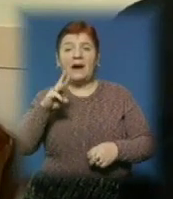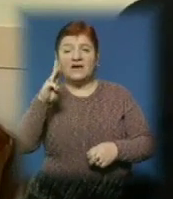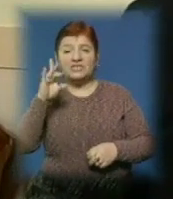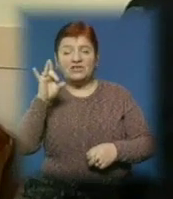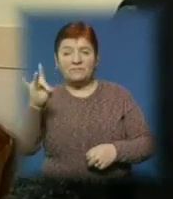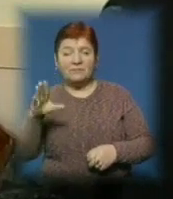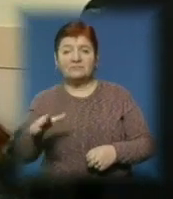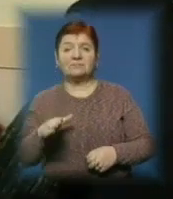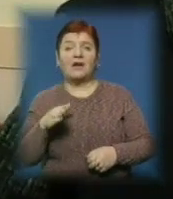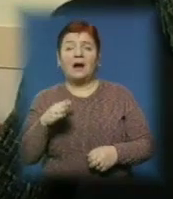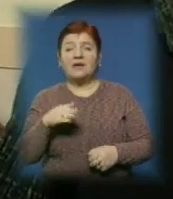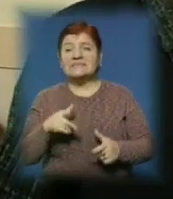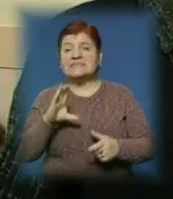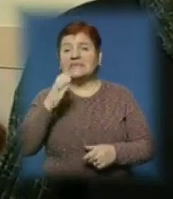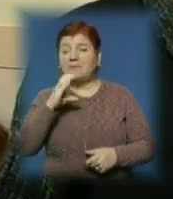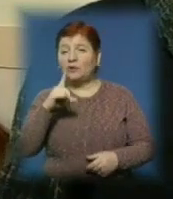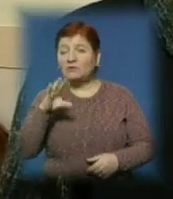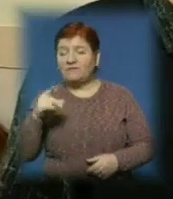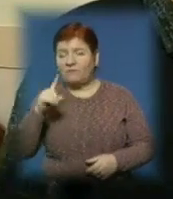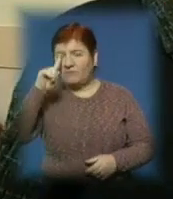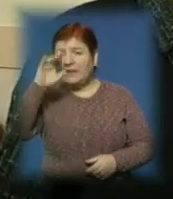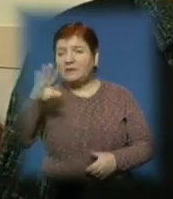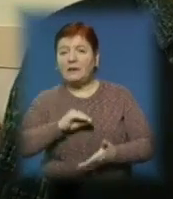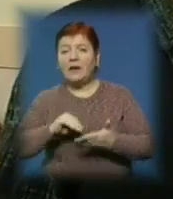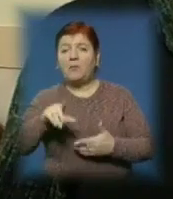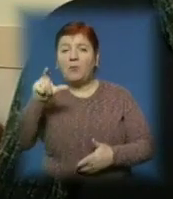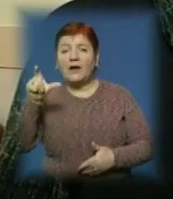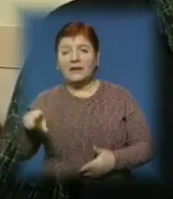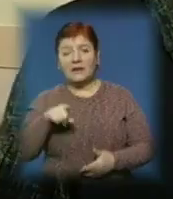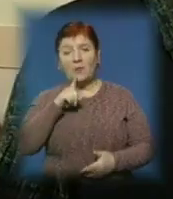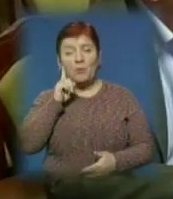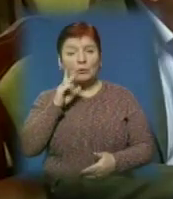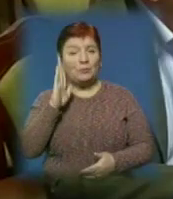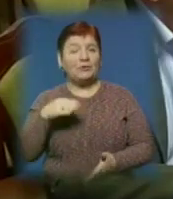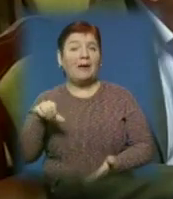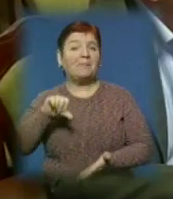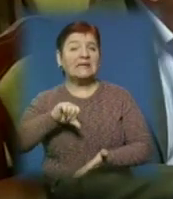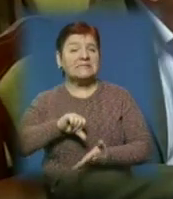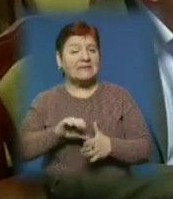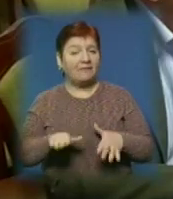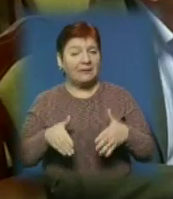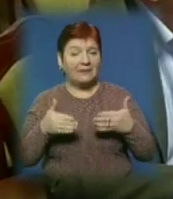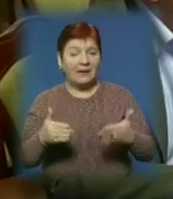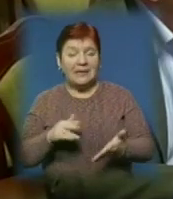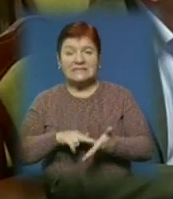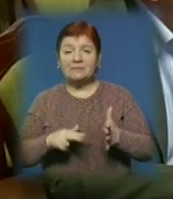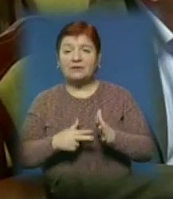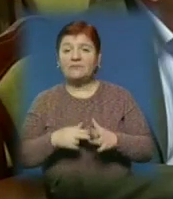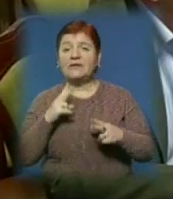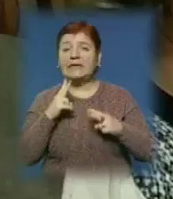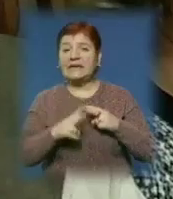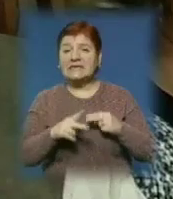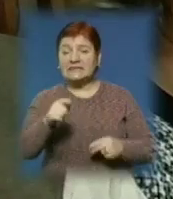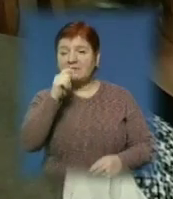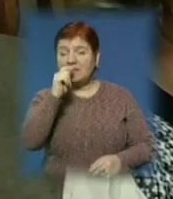Гостиняк. Такі видатні поети. І, звичайно, молодь буде представлена. Презентація видання запланована на кінець квітня,